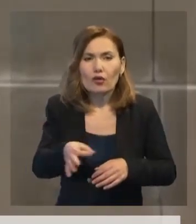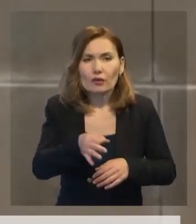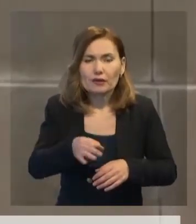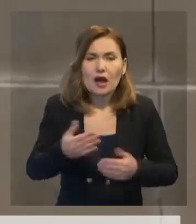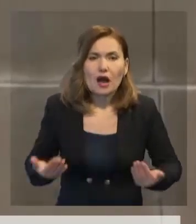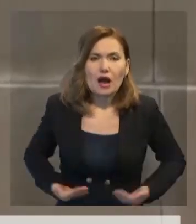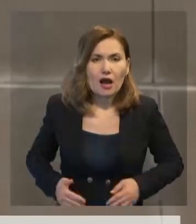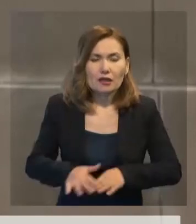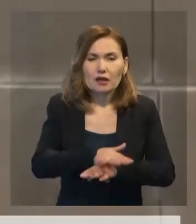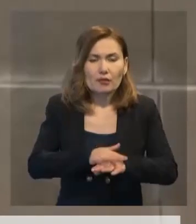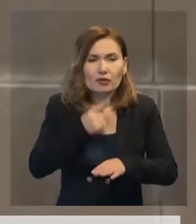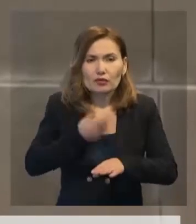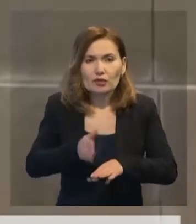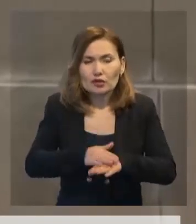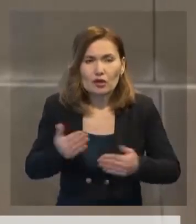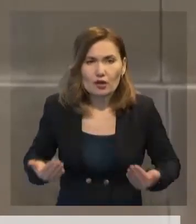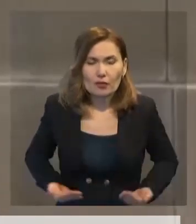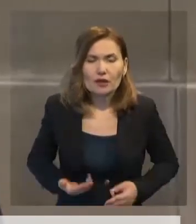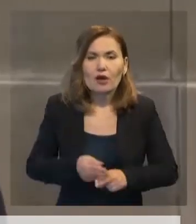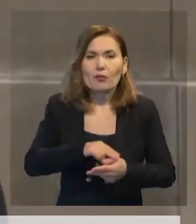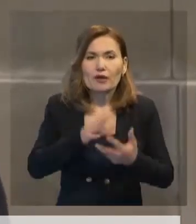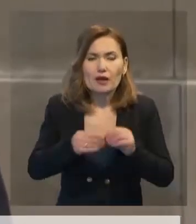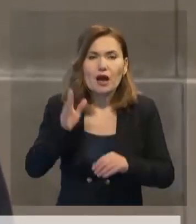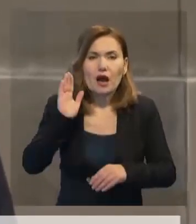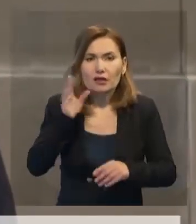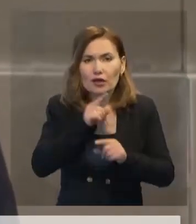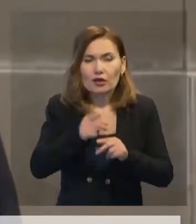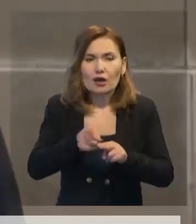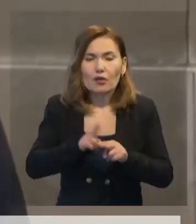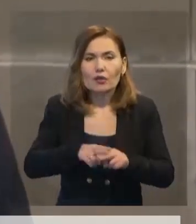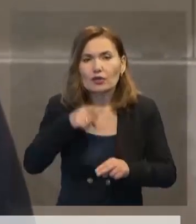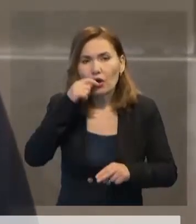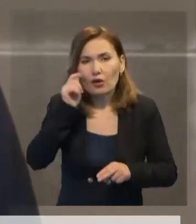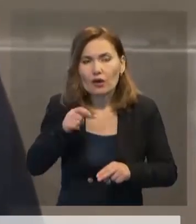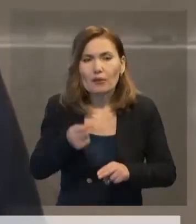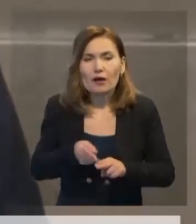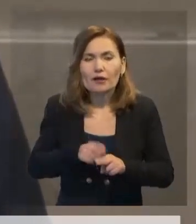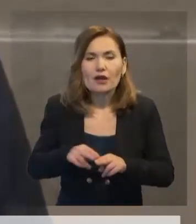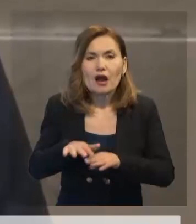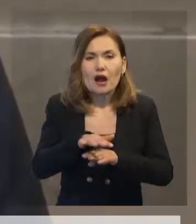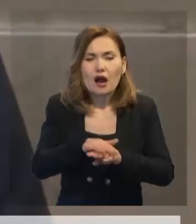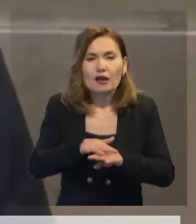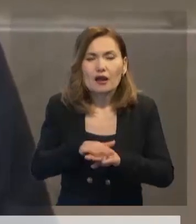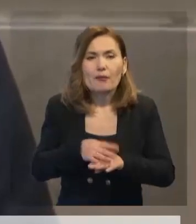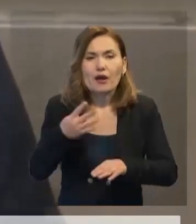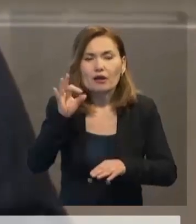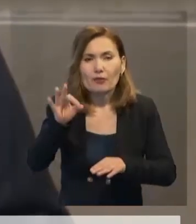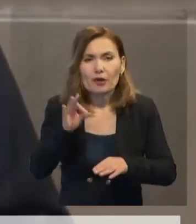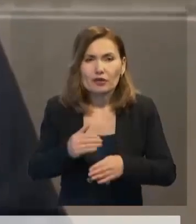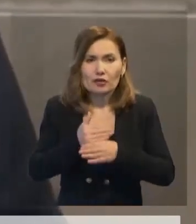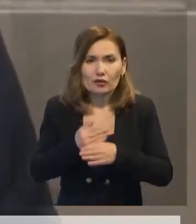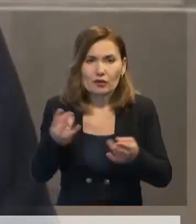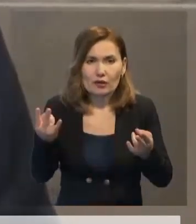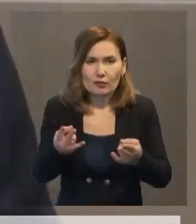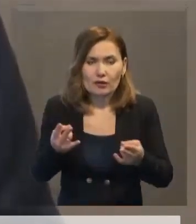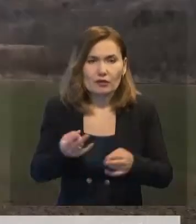Өкінші кеғарай бұл сан арты уақыты имал. Бұл жан бойынша алдағы уақытта Украинада қалған қалықтың 40%-не гуманитарлық көмек